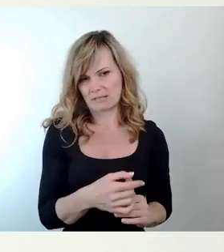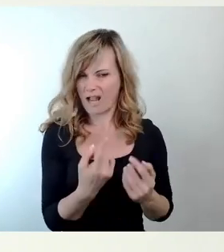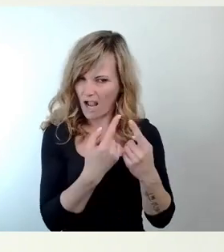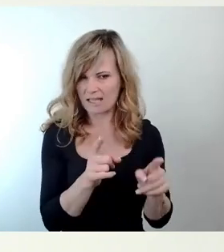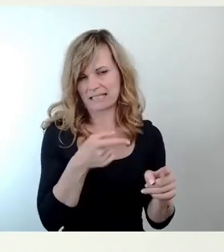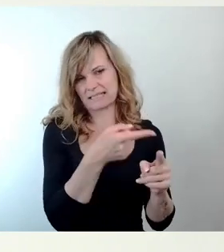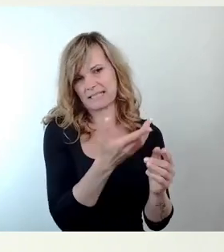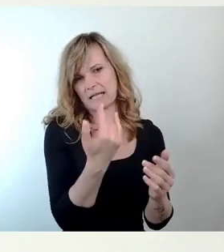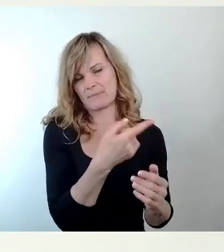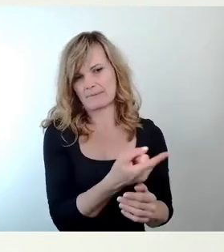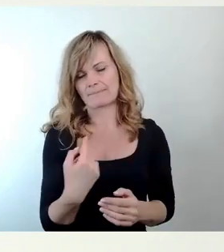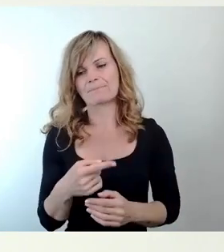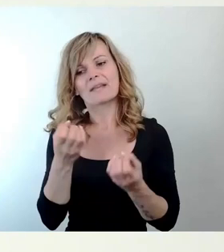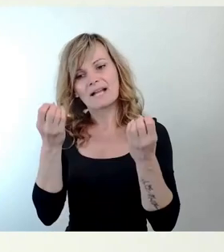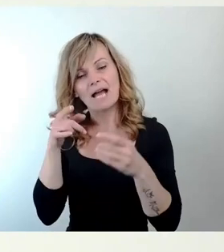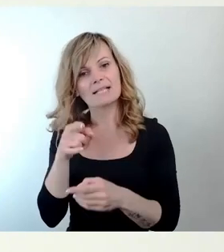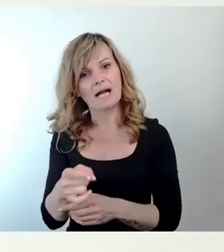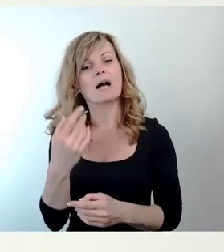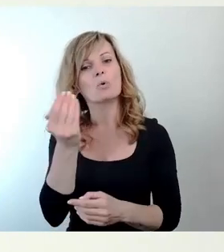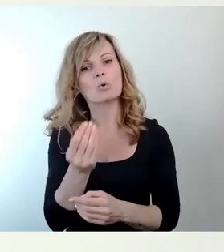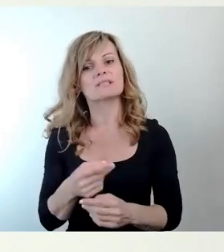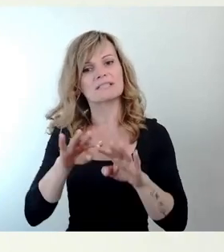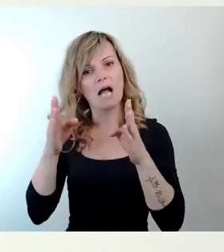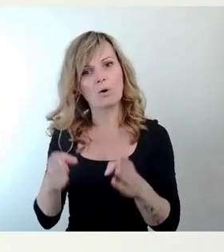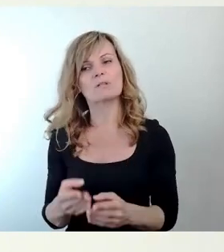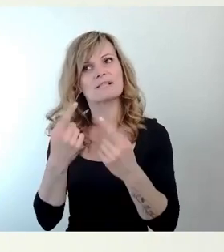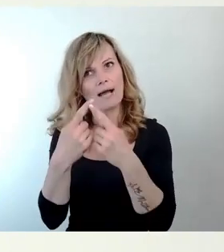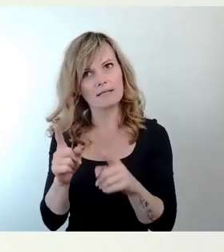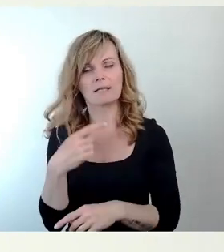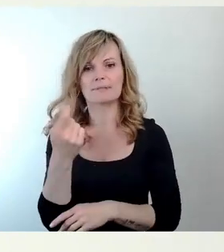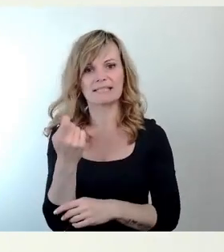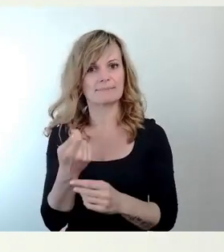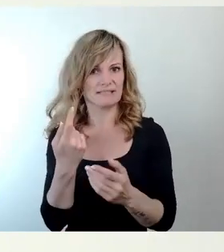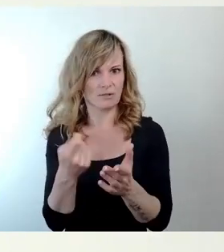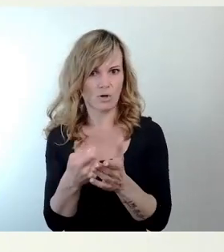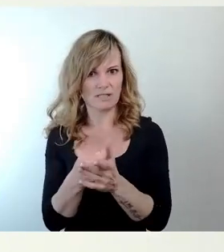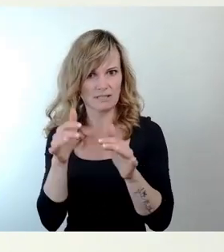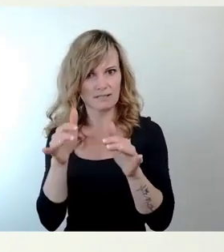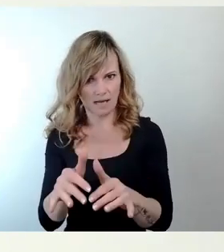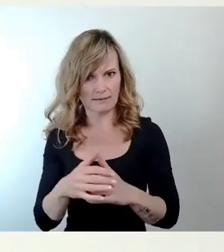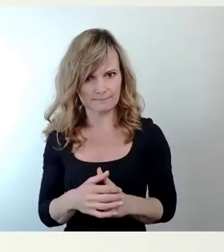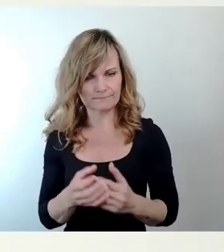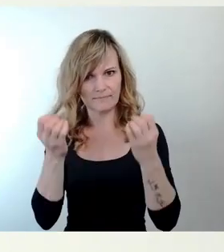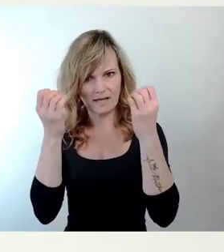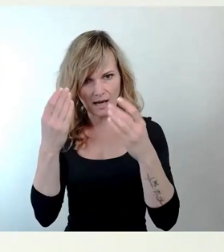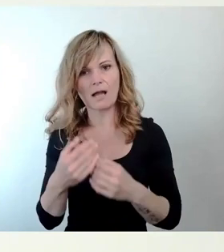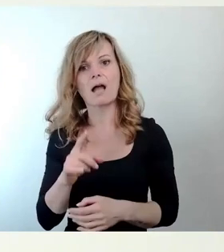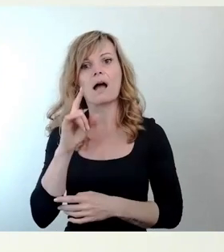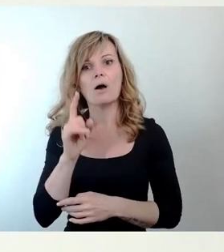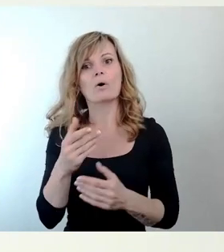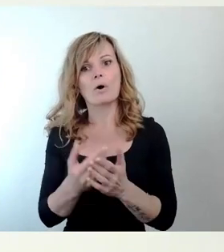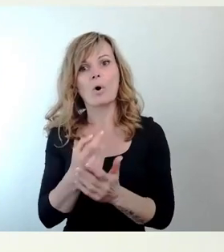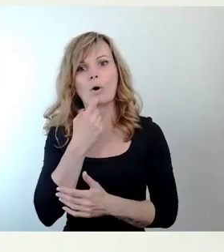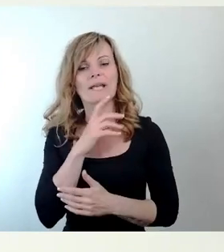andere Betriebskosten haben. Das haben wir auch, glaube ich, transparent und deutlich gemacht. Gleichwohl gibt es ja in dem Objekt weitere